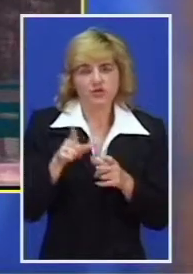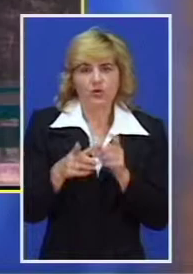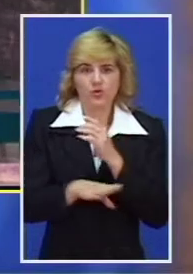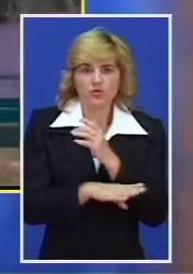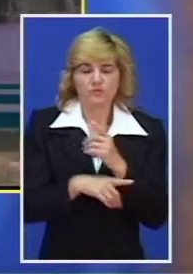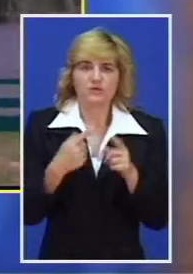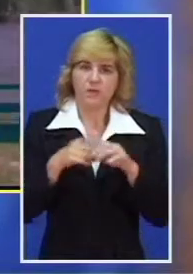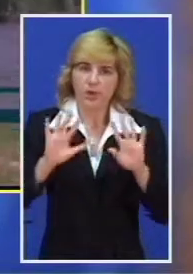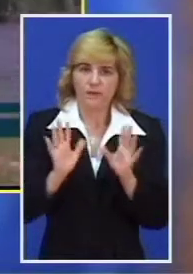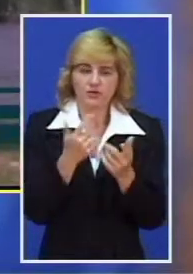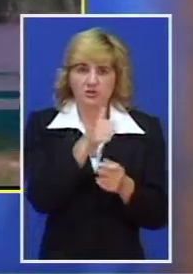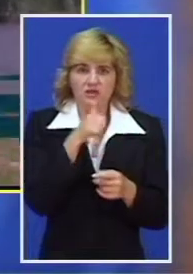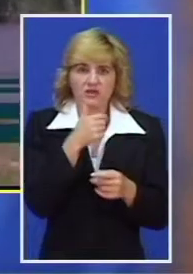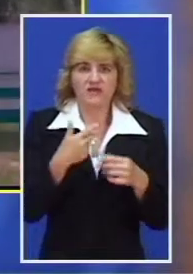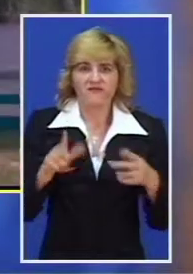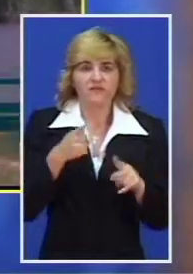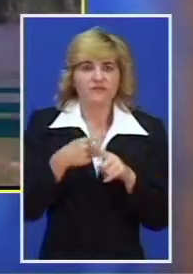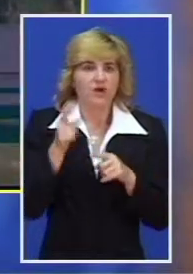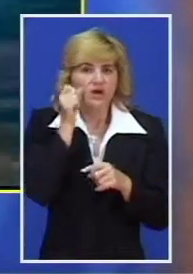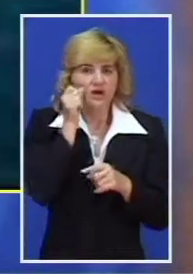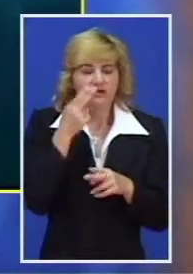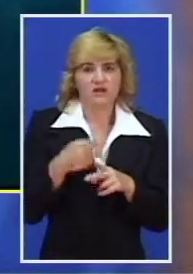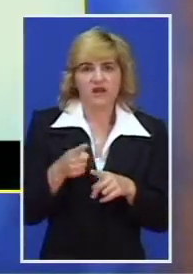požara tokom ovih meseci je najčešće ljudski.